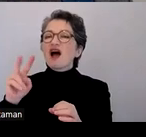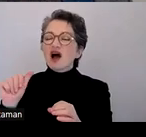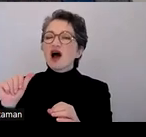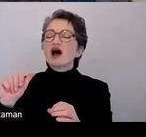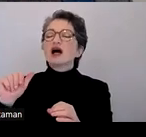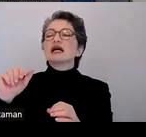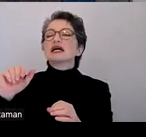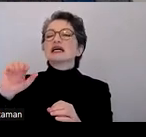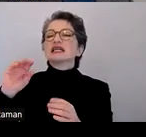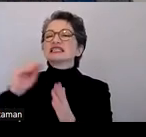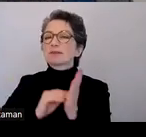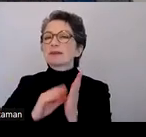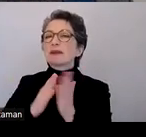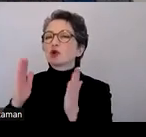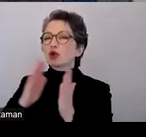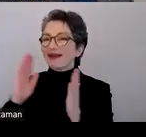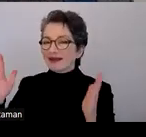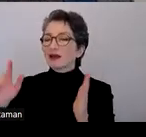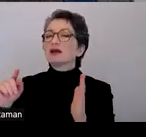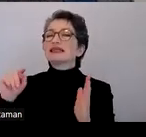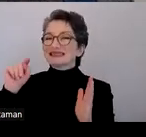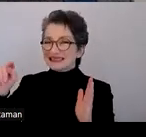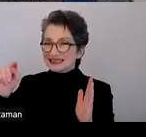die sehr schön gemacht ist und auch barrierefrei ist.